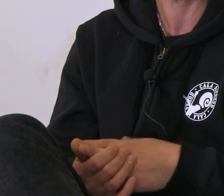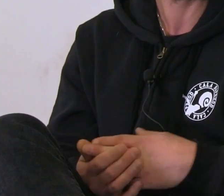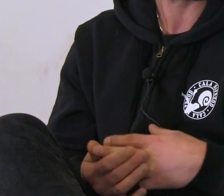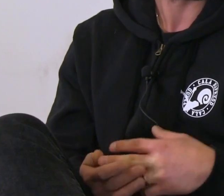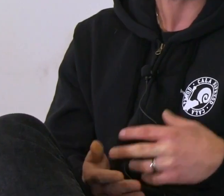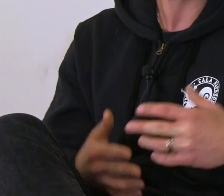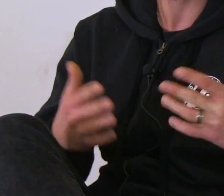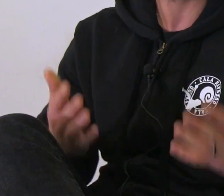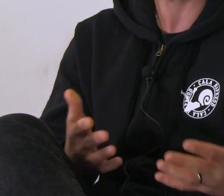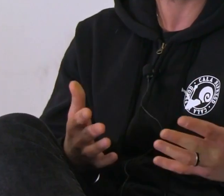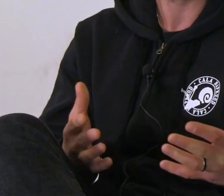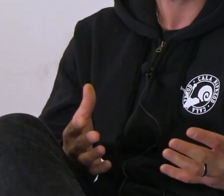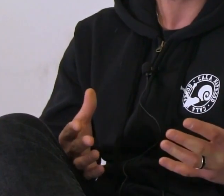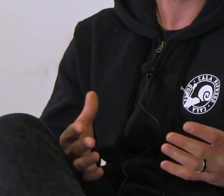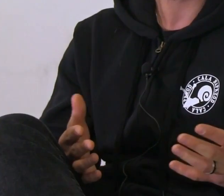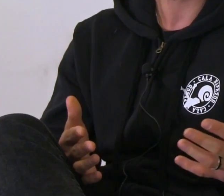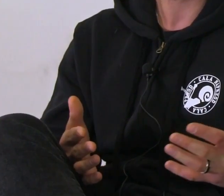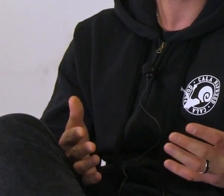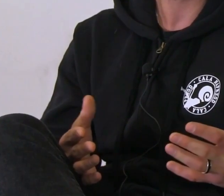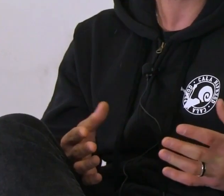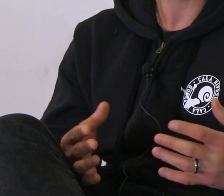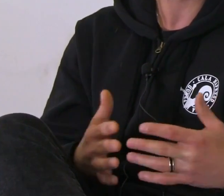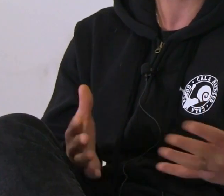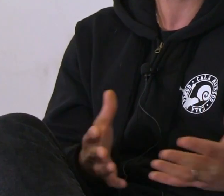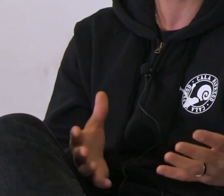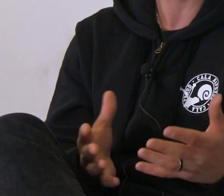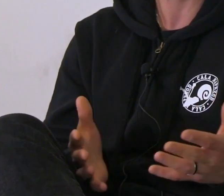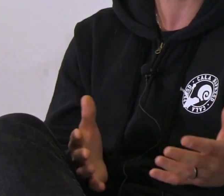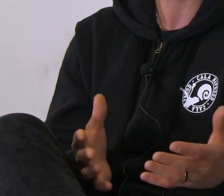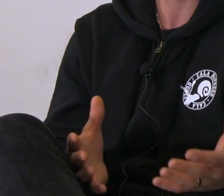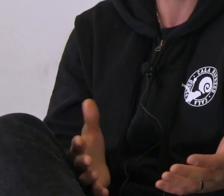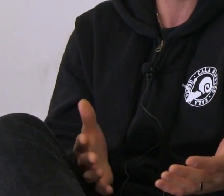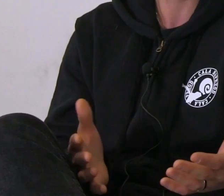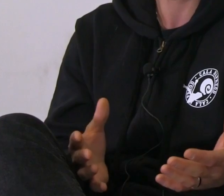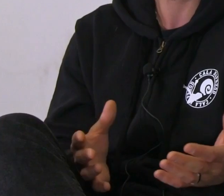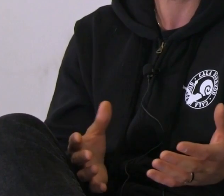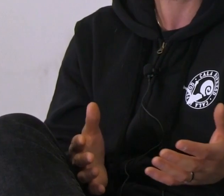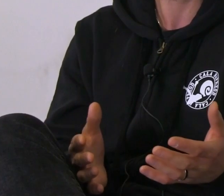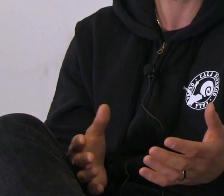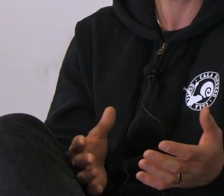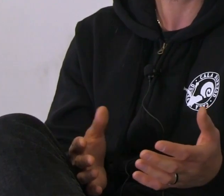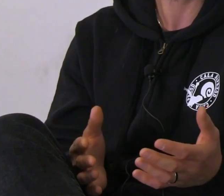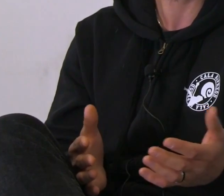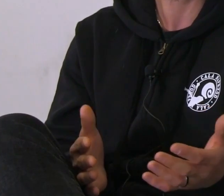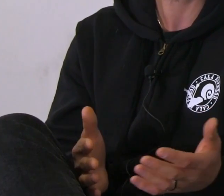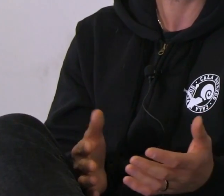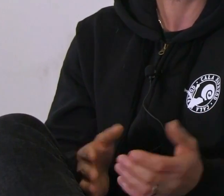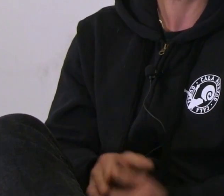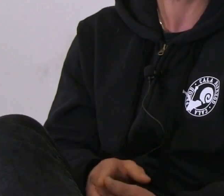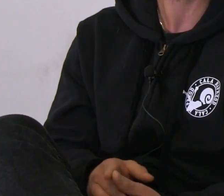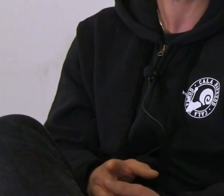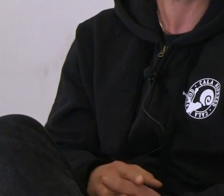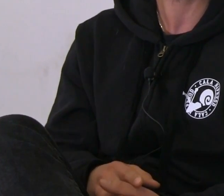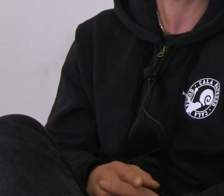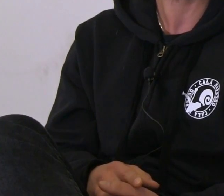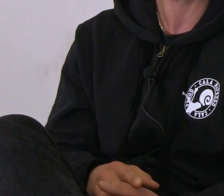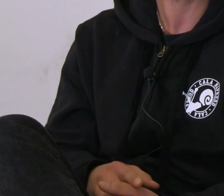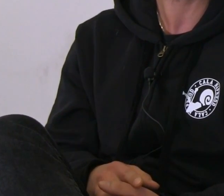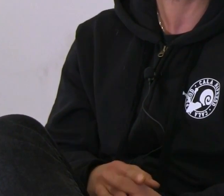pomagający. A tutaj dostajesz taki jakiś element też do własnej osobowości, będąc